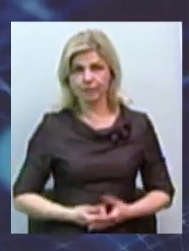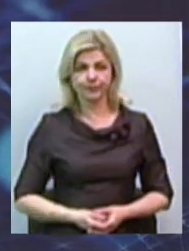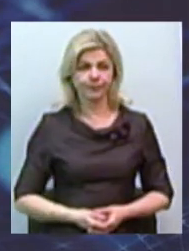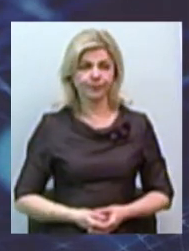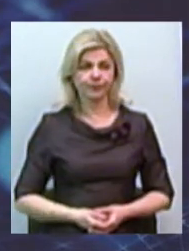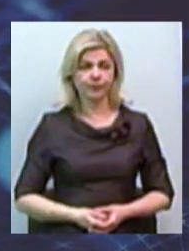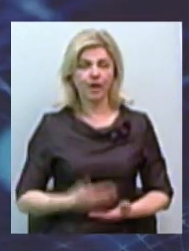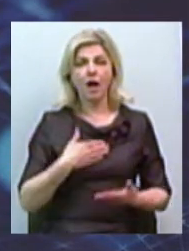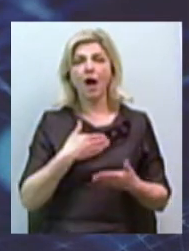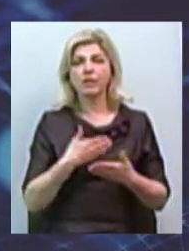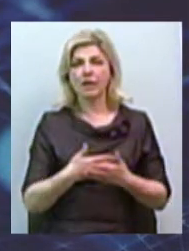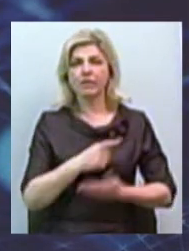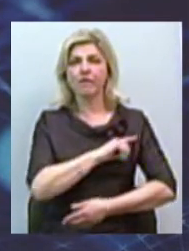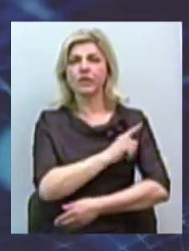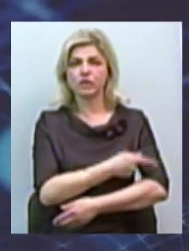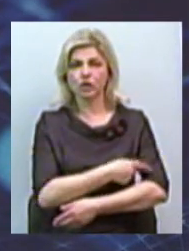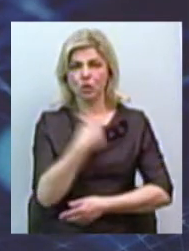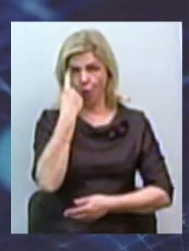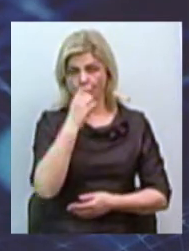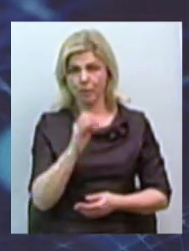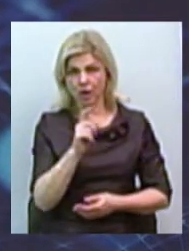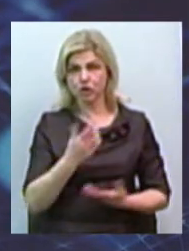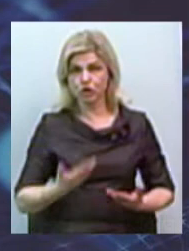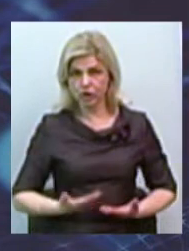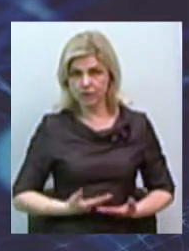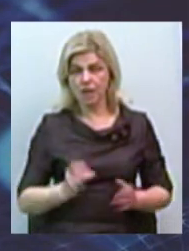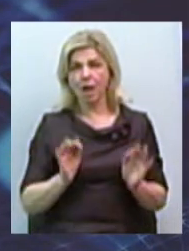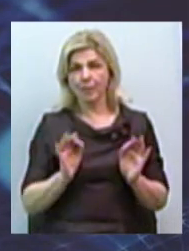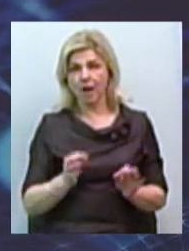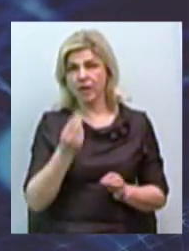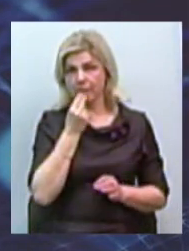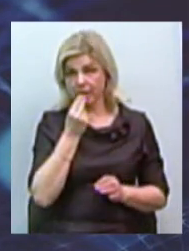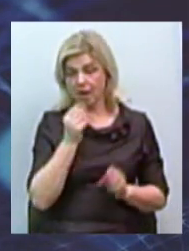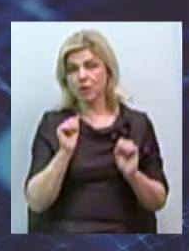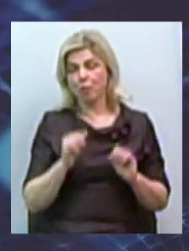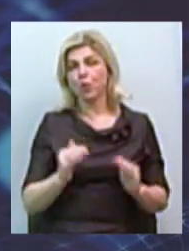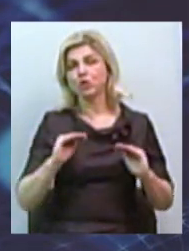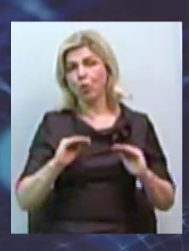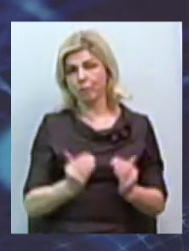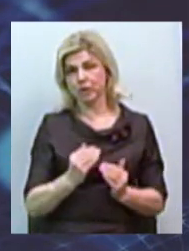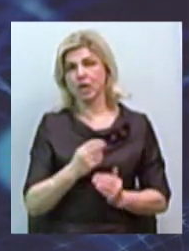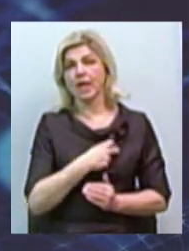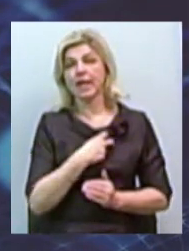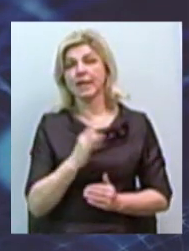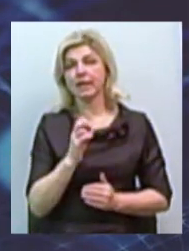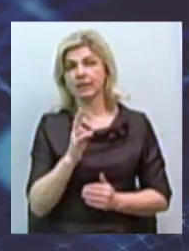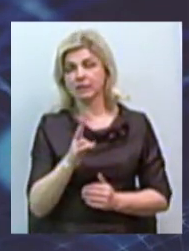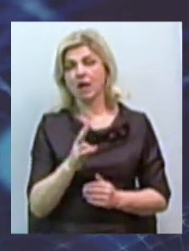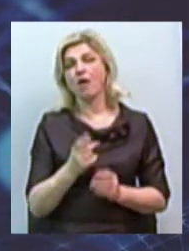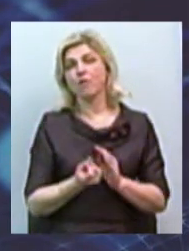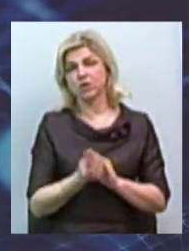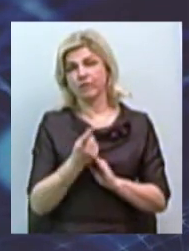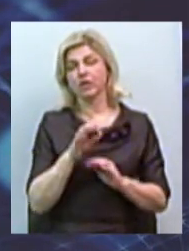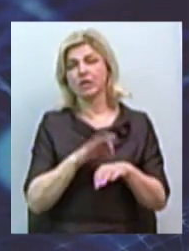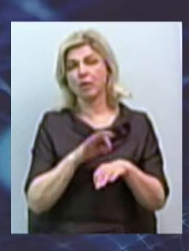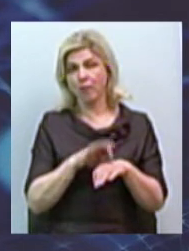Активный физический образ жизни и правильное питание может снизить риск возникновения онкологических заболеваний до